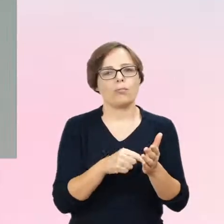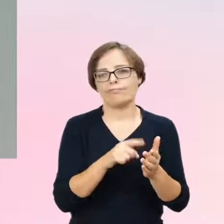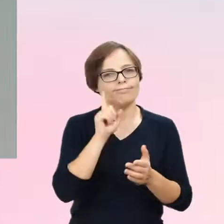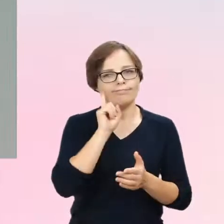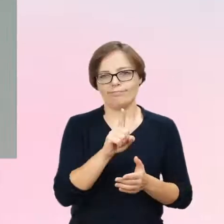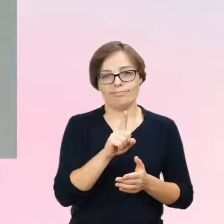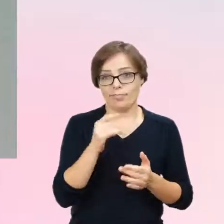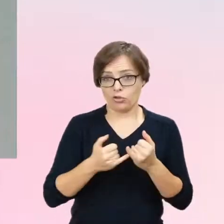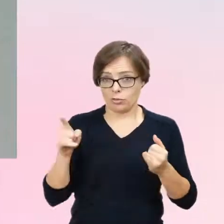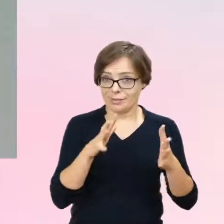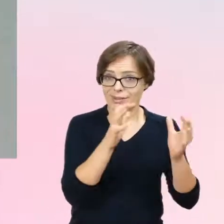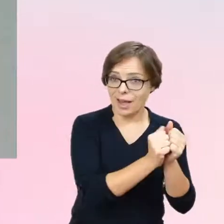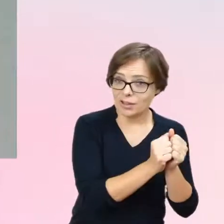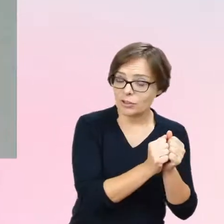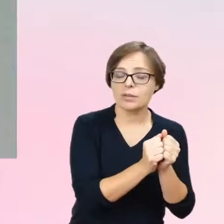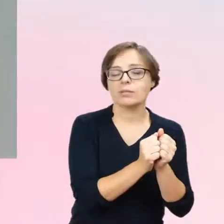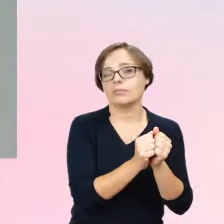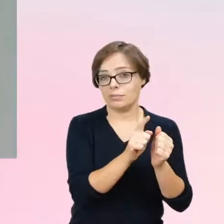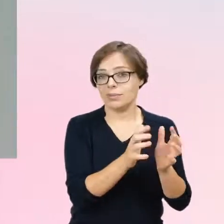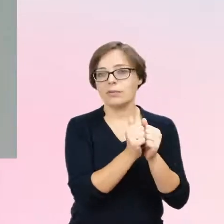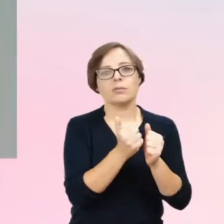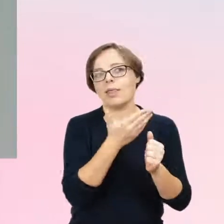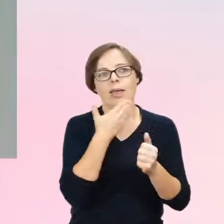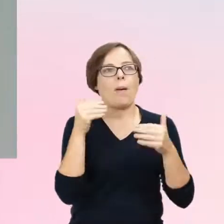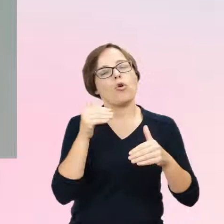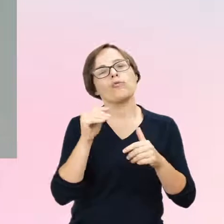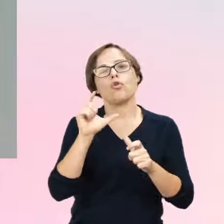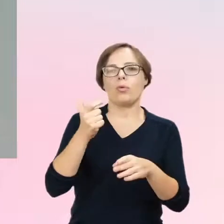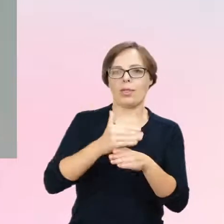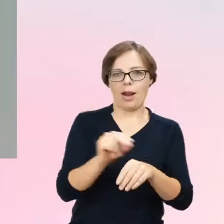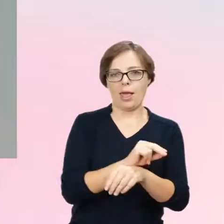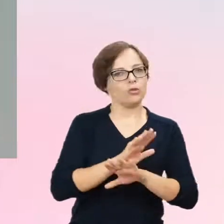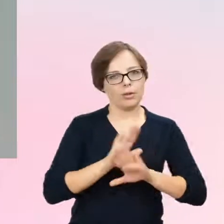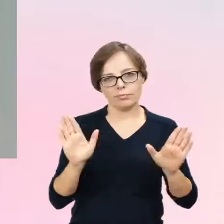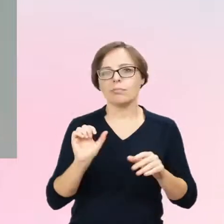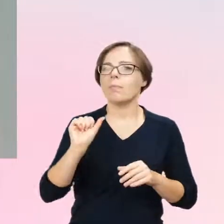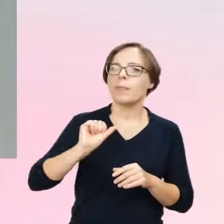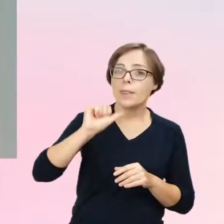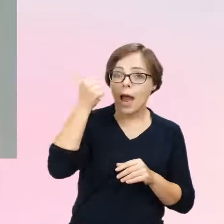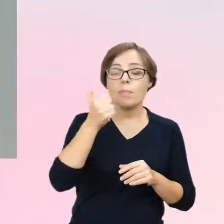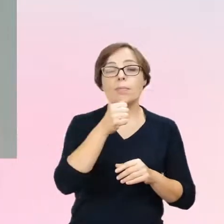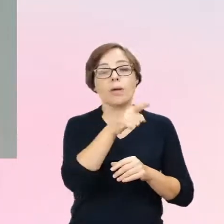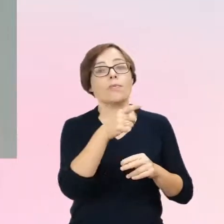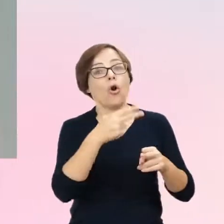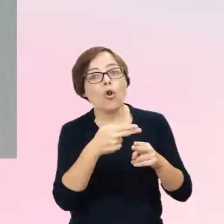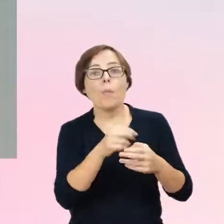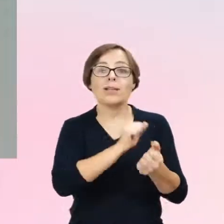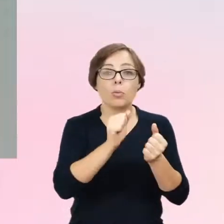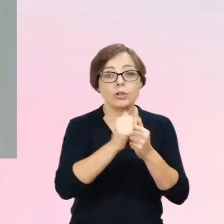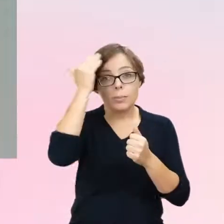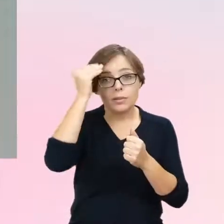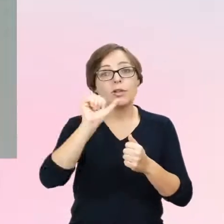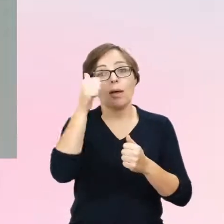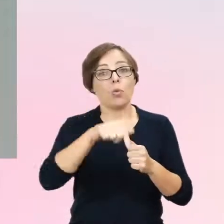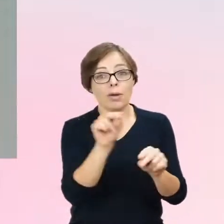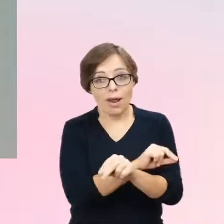jakby cokolwiek dalej się działo, jeżeli one nie będą leczone, tak?